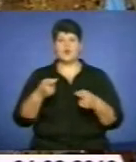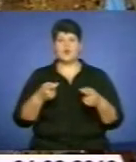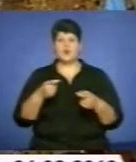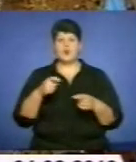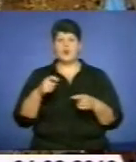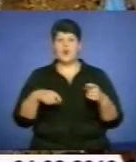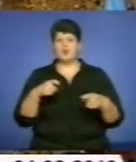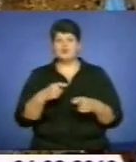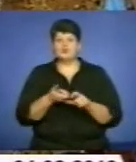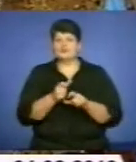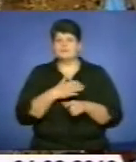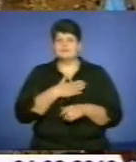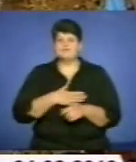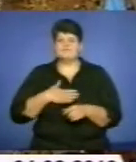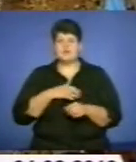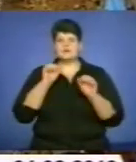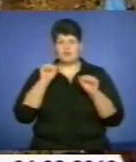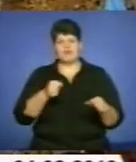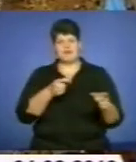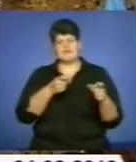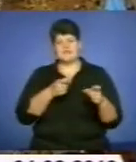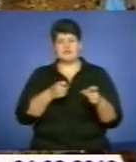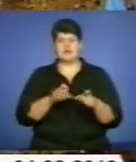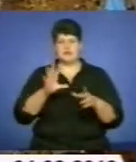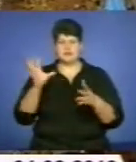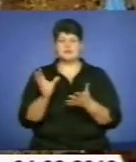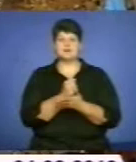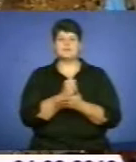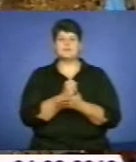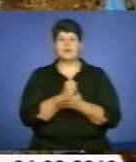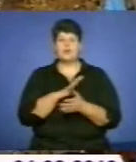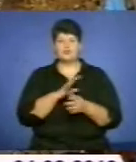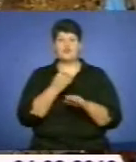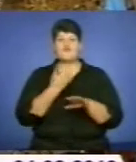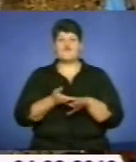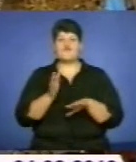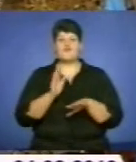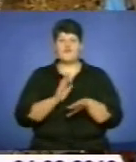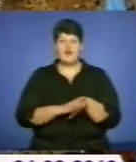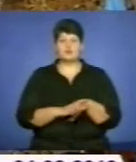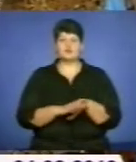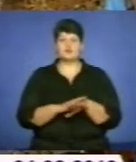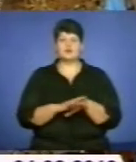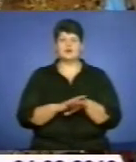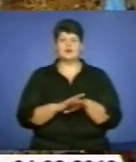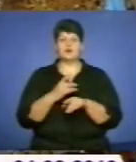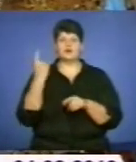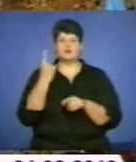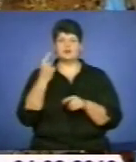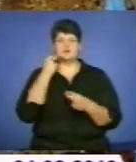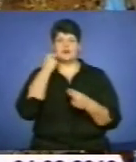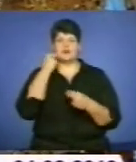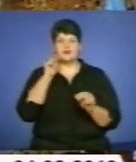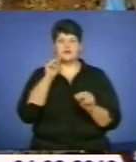але змогла зібратися, відстрілятися. Було важко, так, стойка, яка завжди в мене була однією з найкращих,